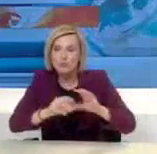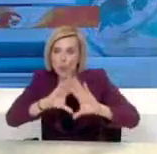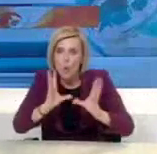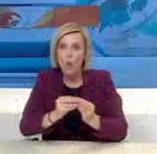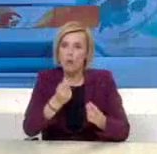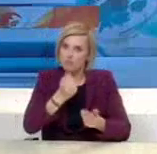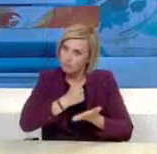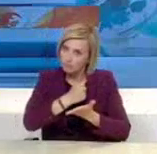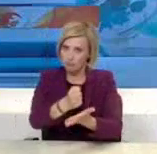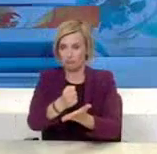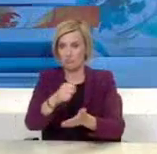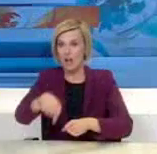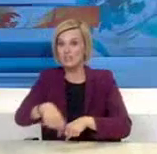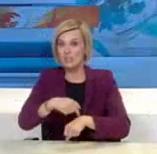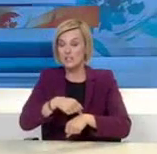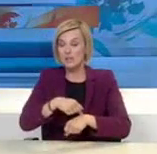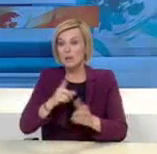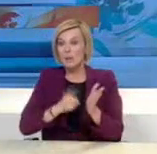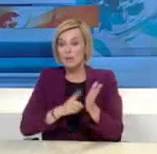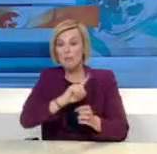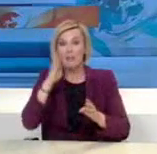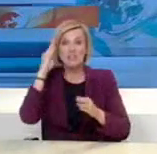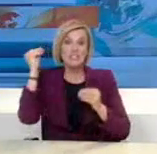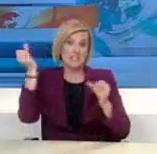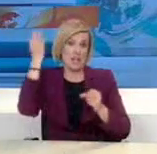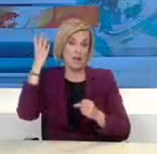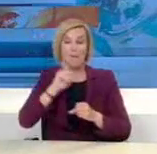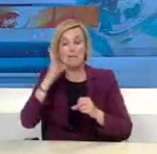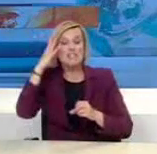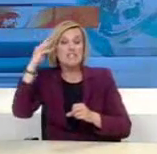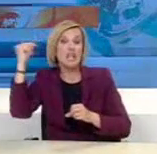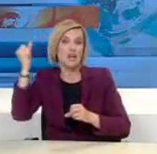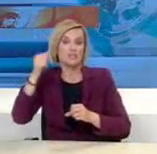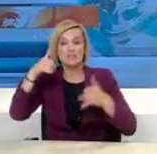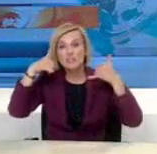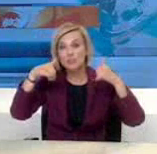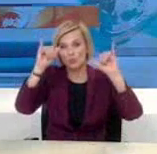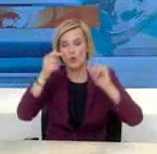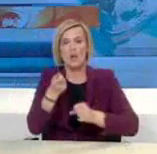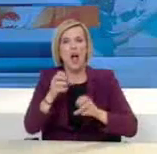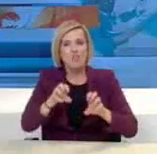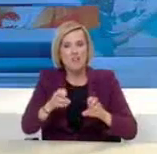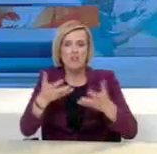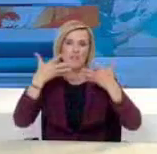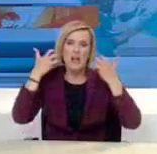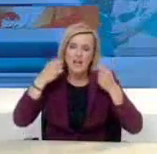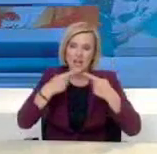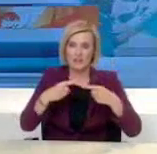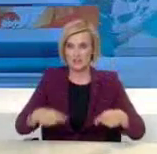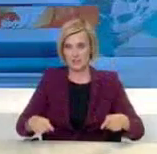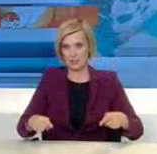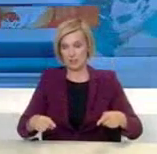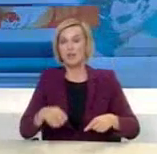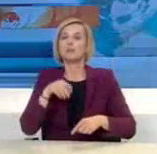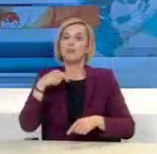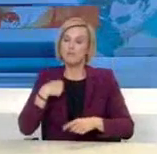Επίσης, σε αυτές τις ώρες επιβάλλεται να μην ξεχάσουμε και τα ζώα. Με επιστολή που απίθυνε το Υπουργείο Συστορικών προς τους δημάρους της χώρας, ζητάμε να δοθεί